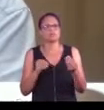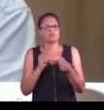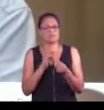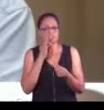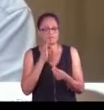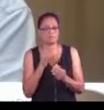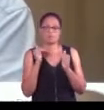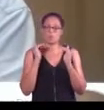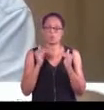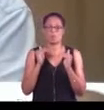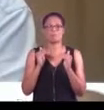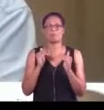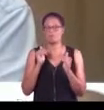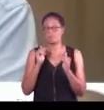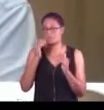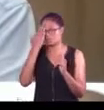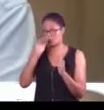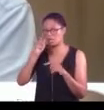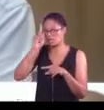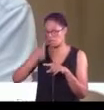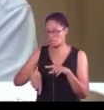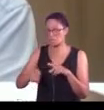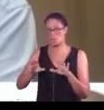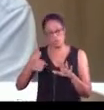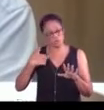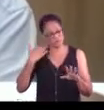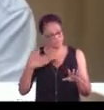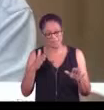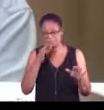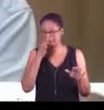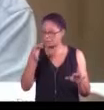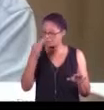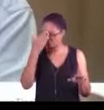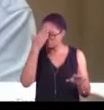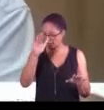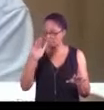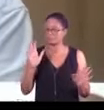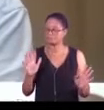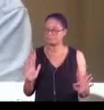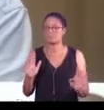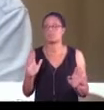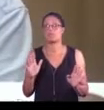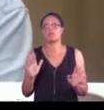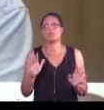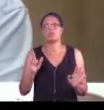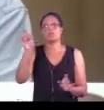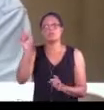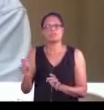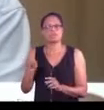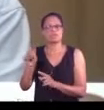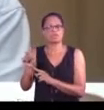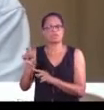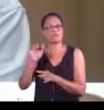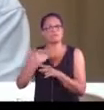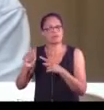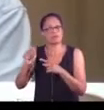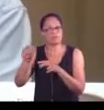il y a des agriculteurs, mais je prends mes responsabilités pour dire ça publiquement, qui font des constructions